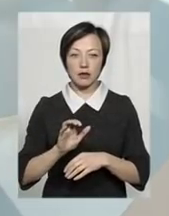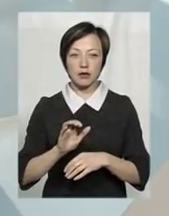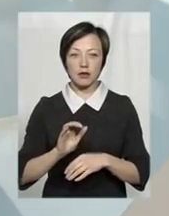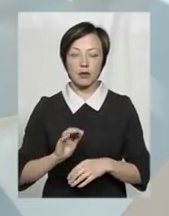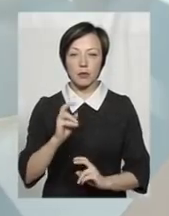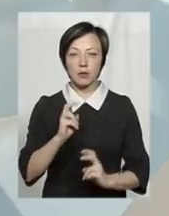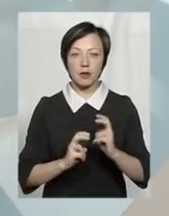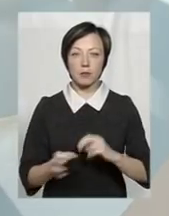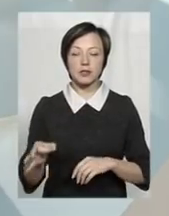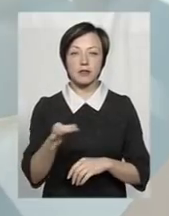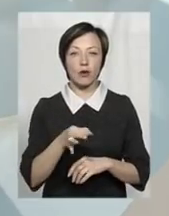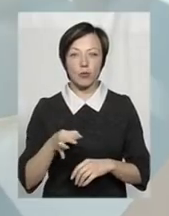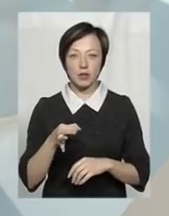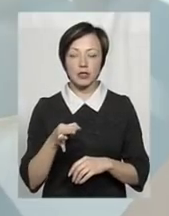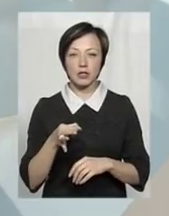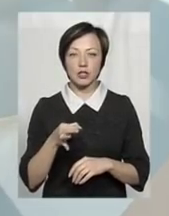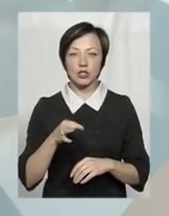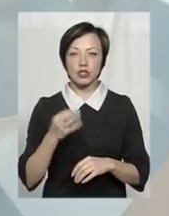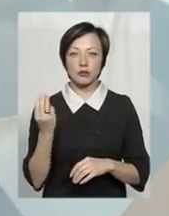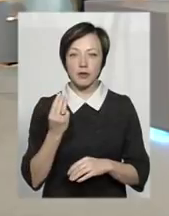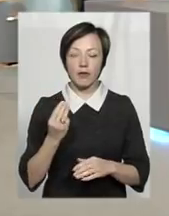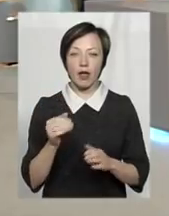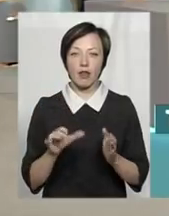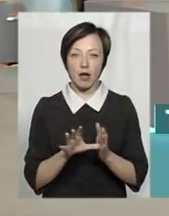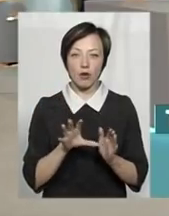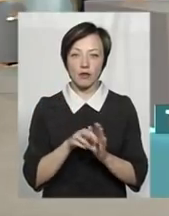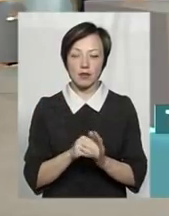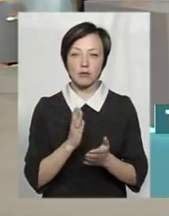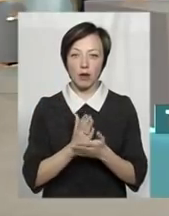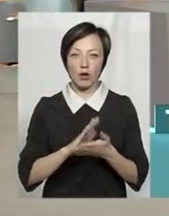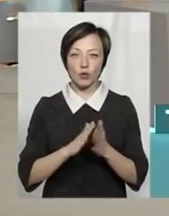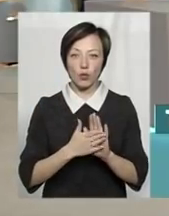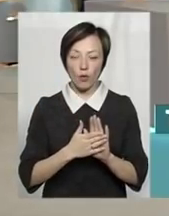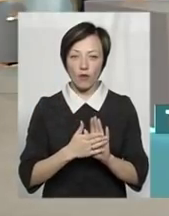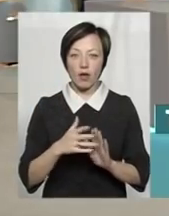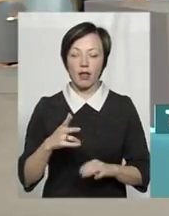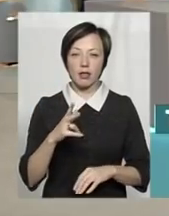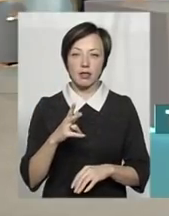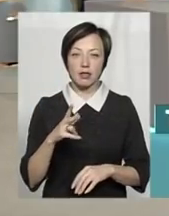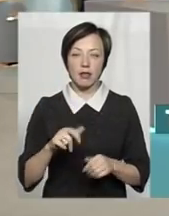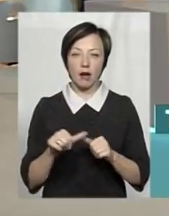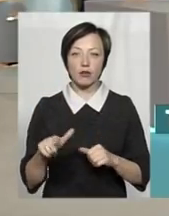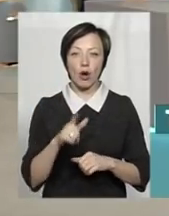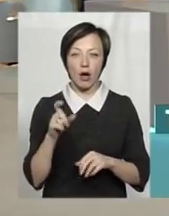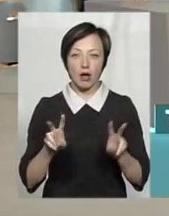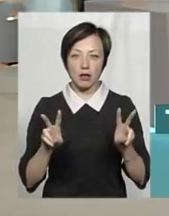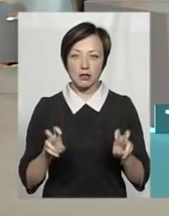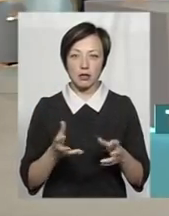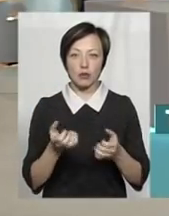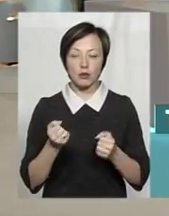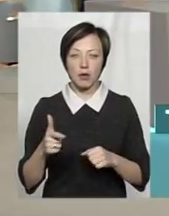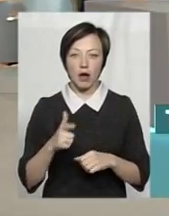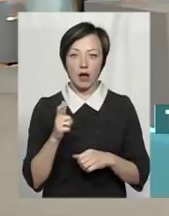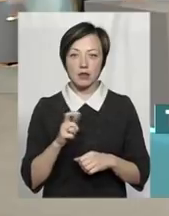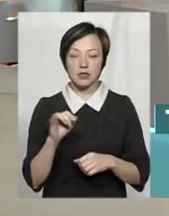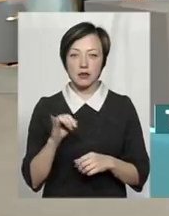підприємствах області, Шепетівка Енергоінвест має договір з НАК «Нафтогазом» на отримання газу.